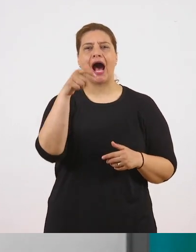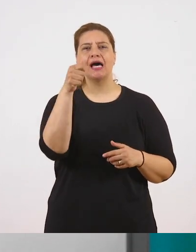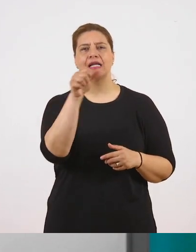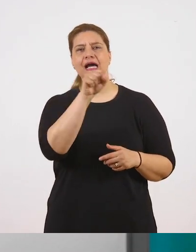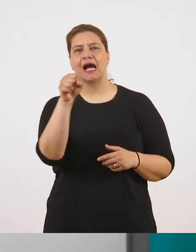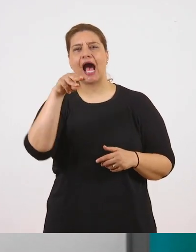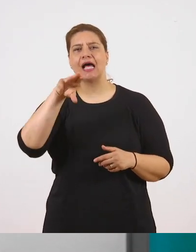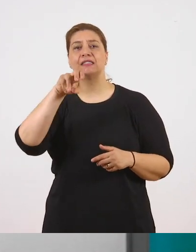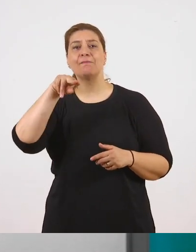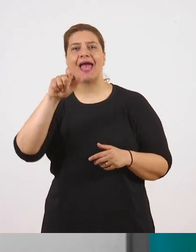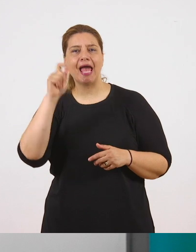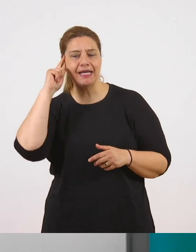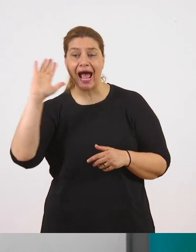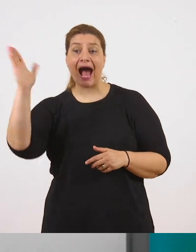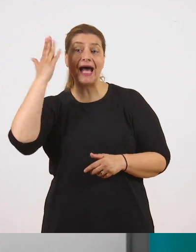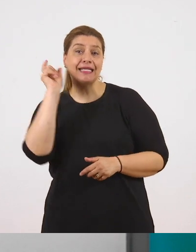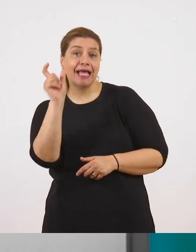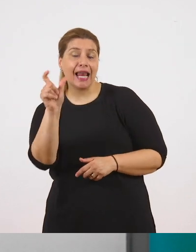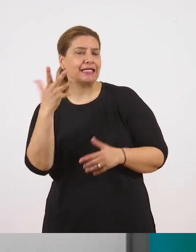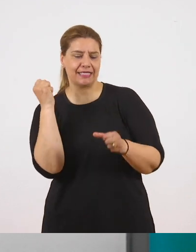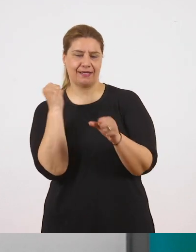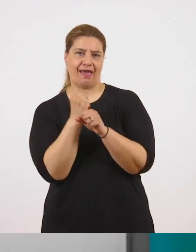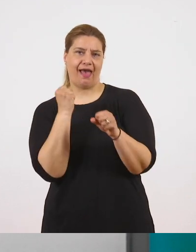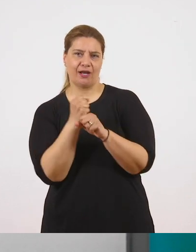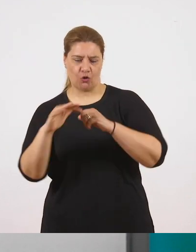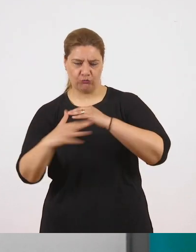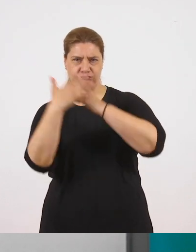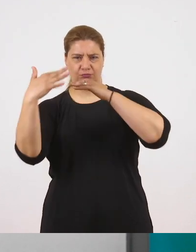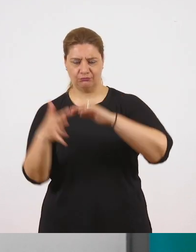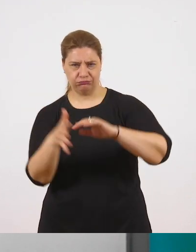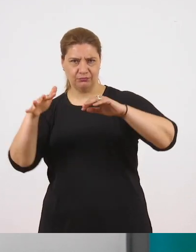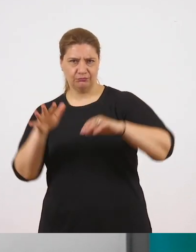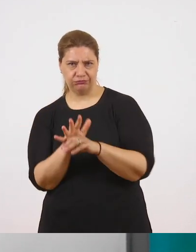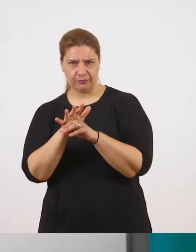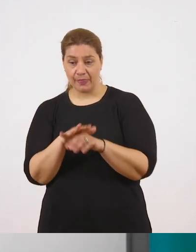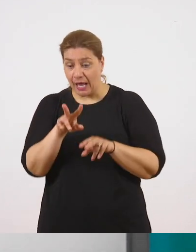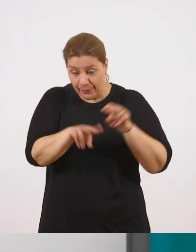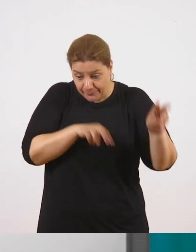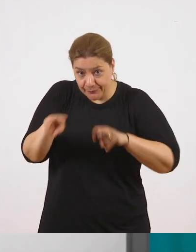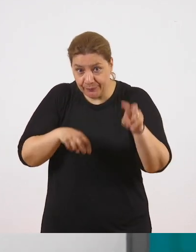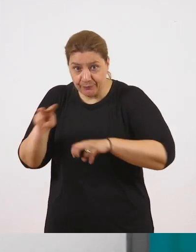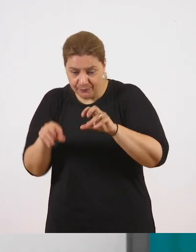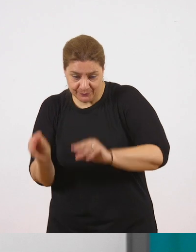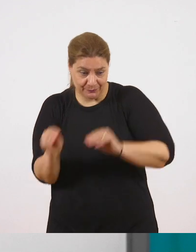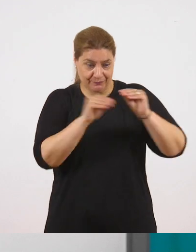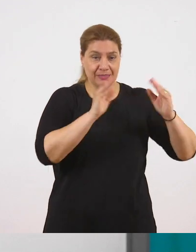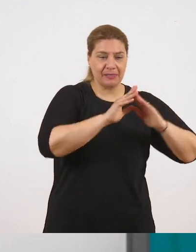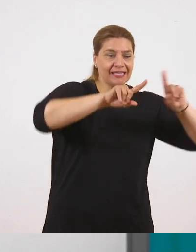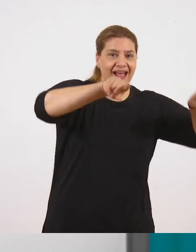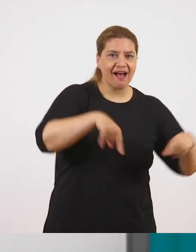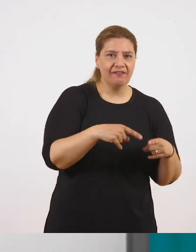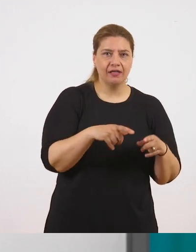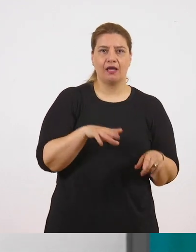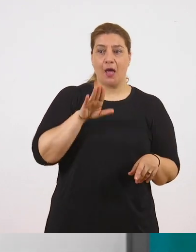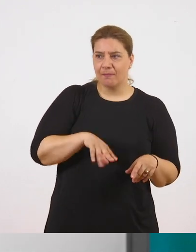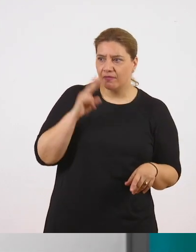Γυρνάει λοιπόν στο σπίτι αυτή η γυναίκα και δημιουργεί έργα τέχνης η κόρη της, τα θεωρεί αριστοργήματα και με αυτά